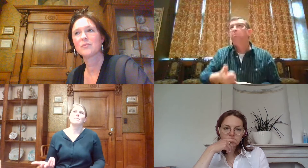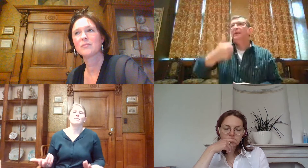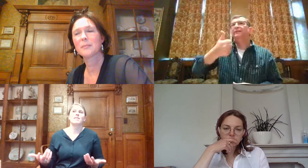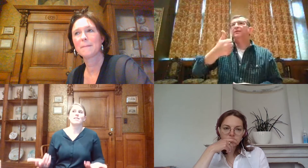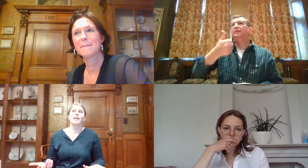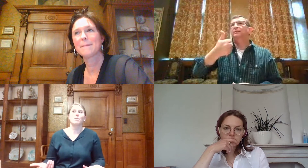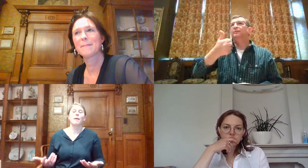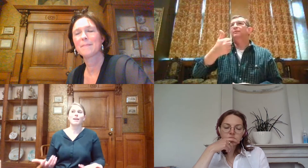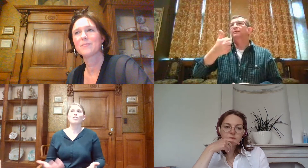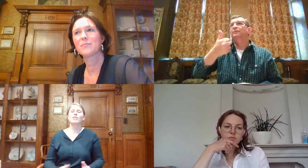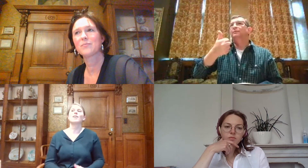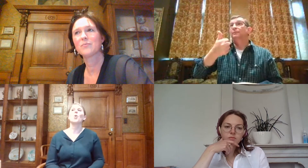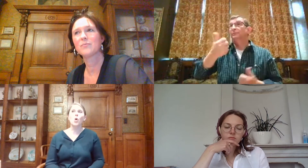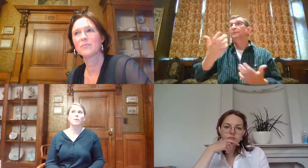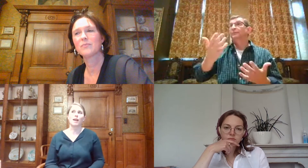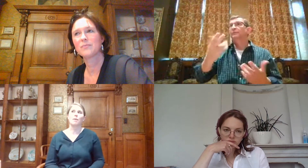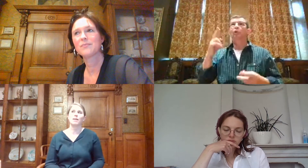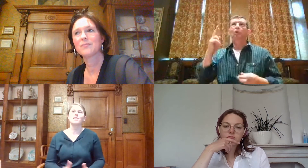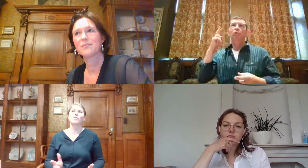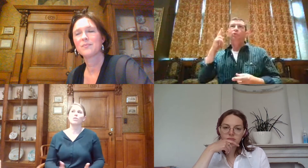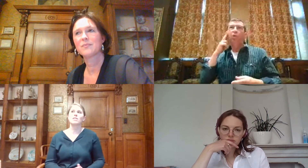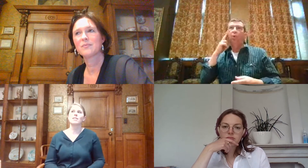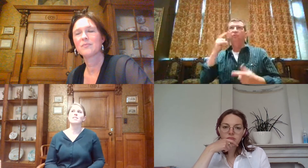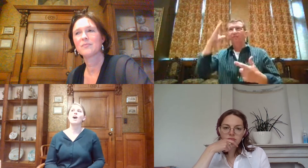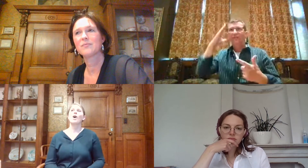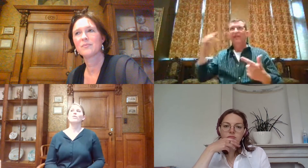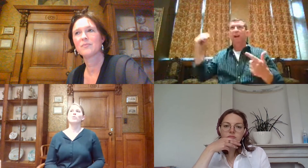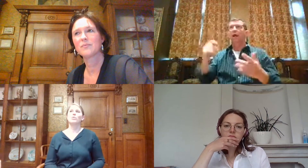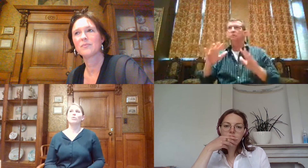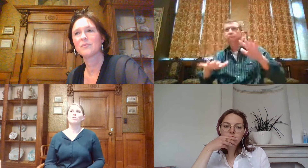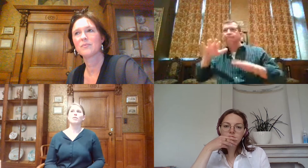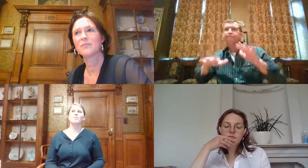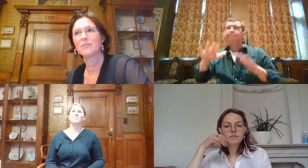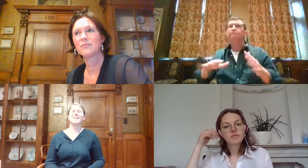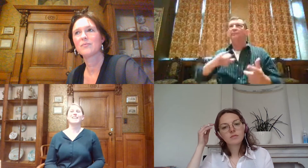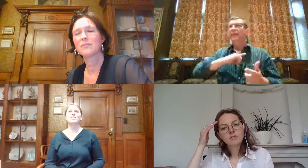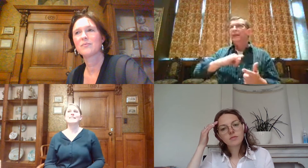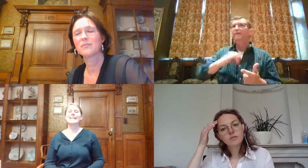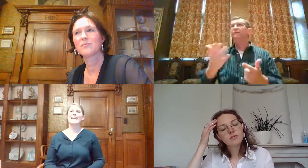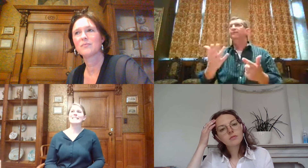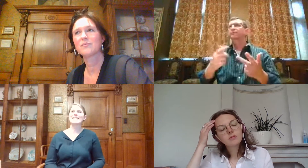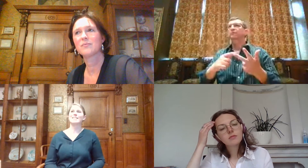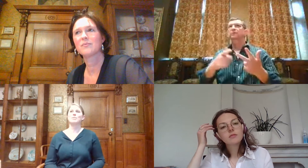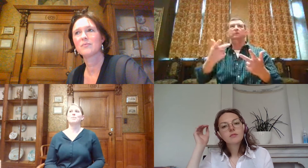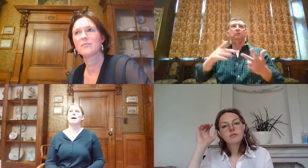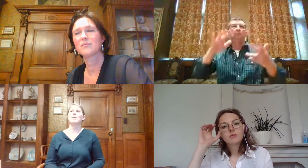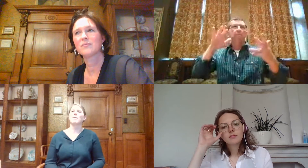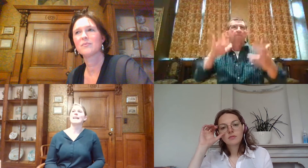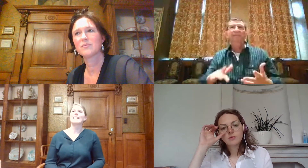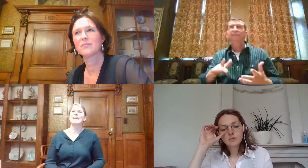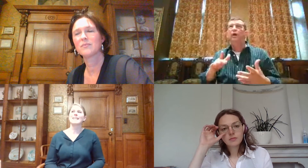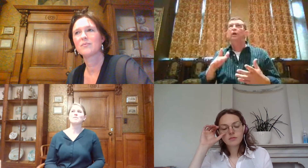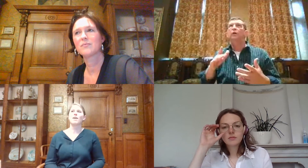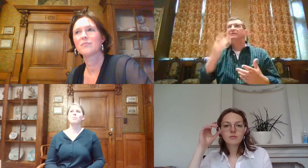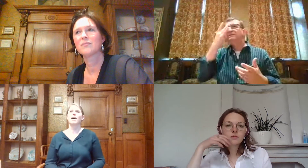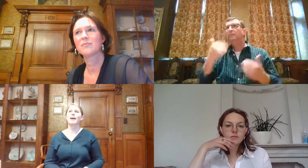Mensen met een bestaanlijke beperking kunnen dat dan ook begrijpen. Die korte zinnetjes. Doven. En het Nederlands, we hebben daar wel